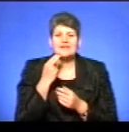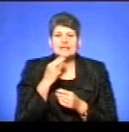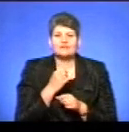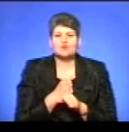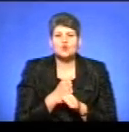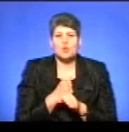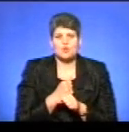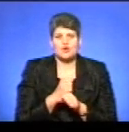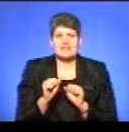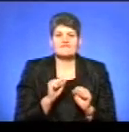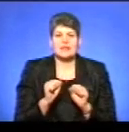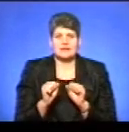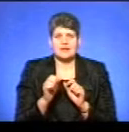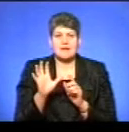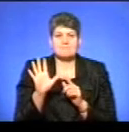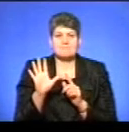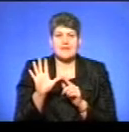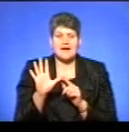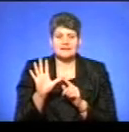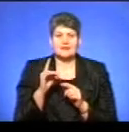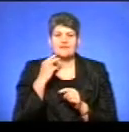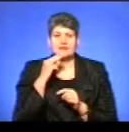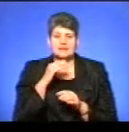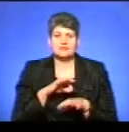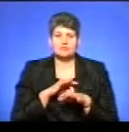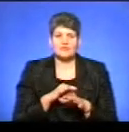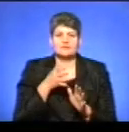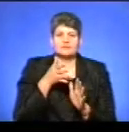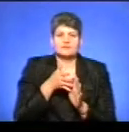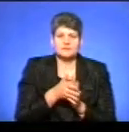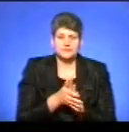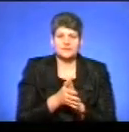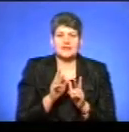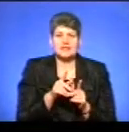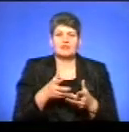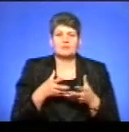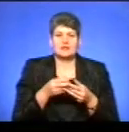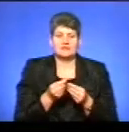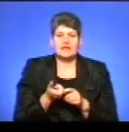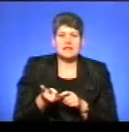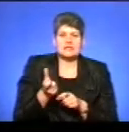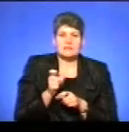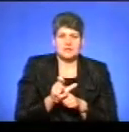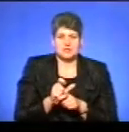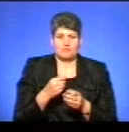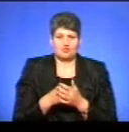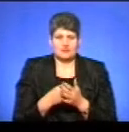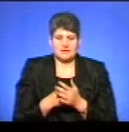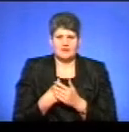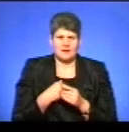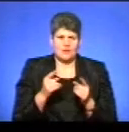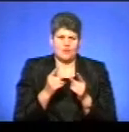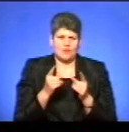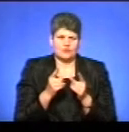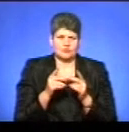роботи влади. І п'яте – ефективність проведених видатків та їх вплив на наповнення бюджетів. Я коротко